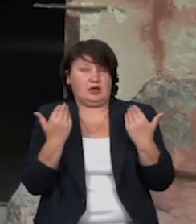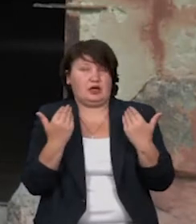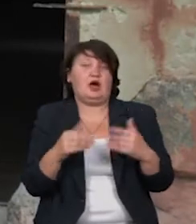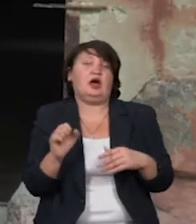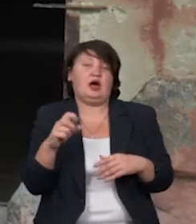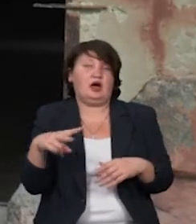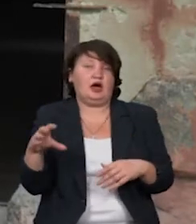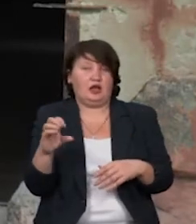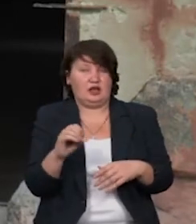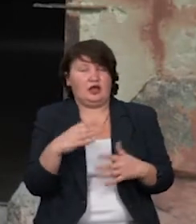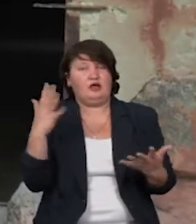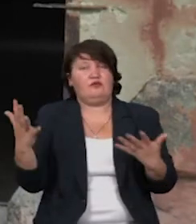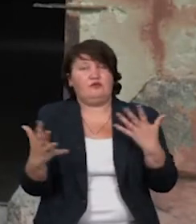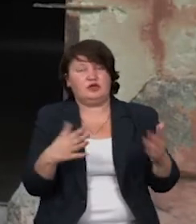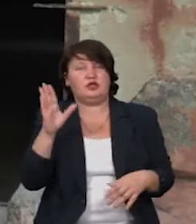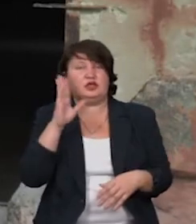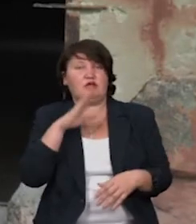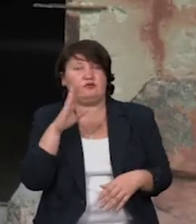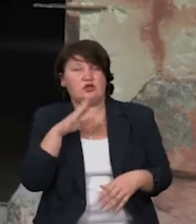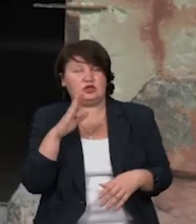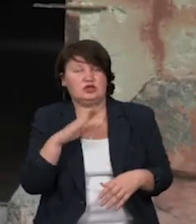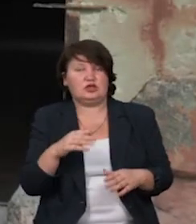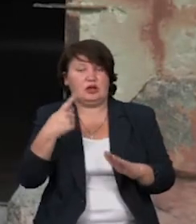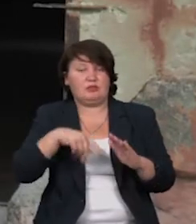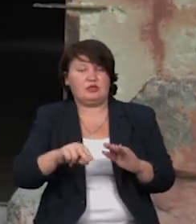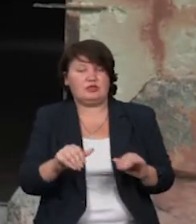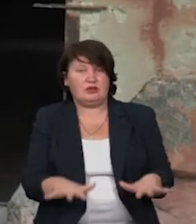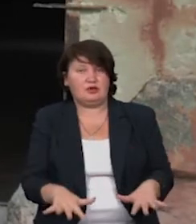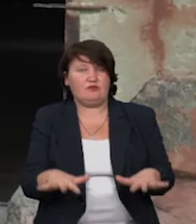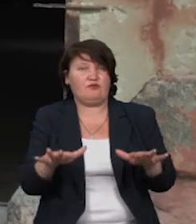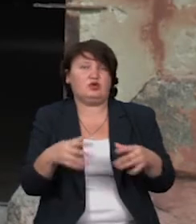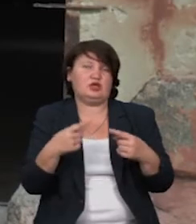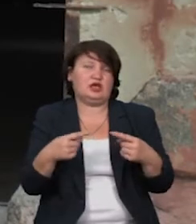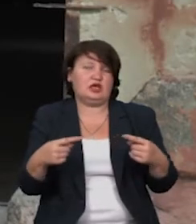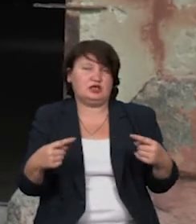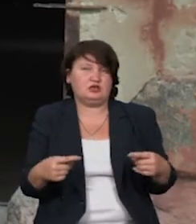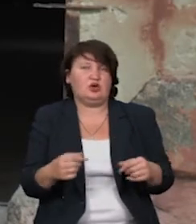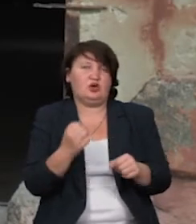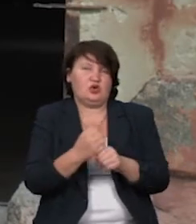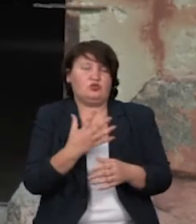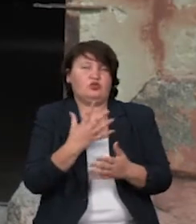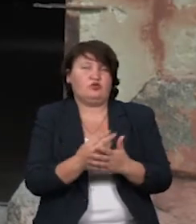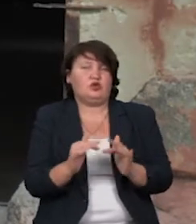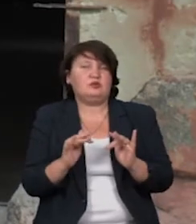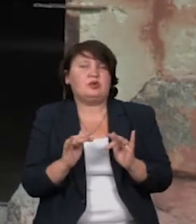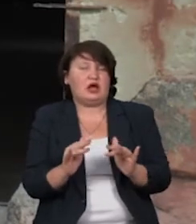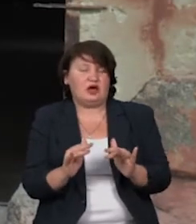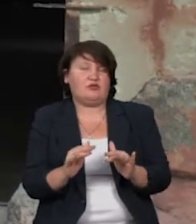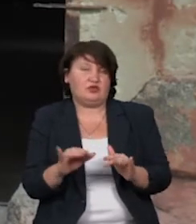вітер, вода, підземні води, оці стихії, які в нас є, вони дороблять свою справу. І все одно